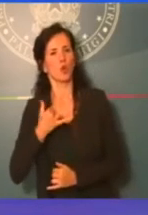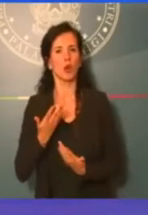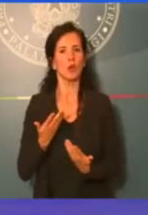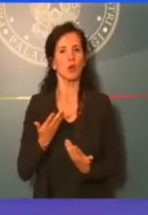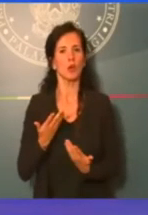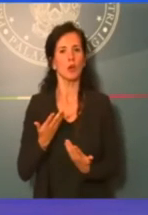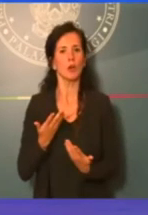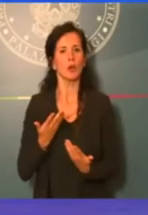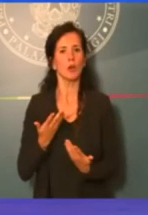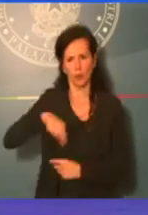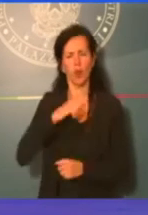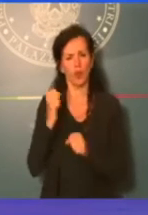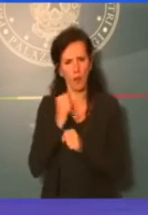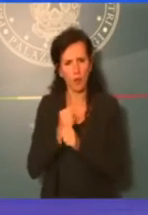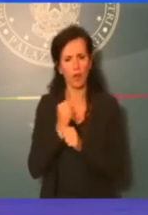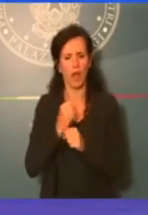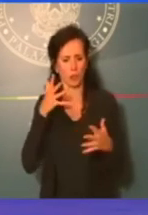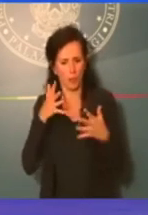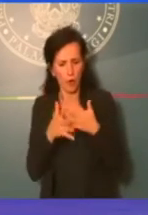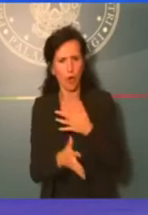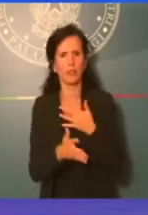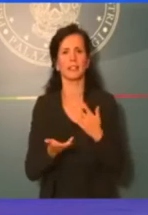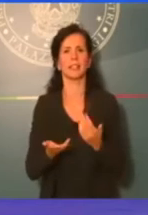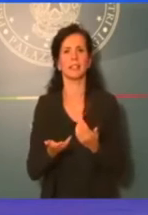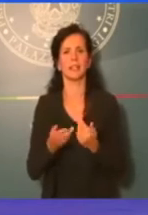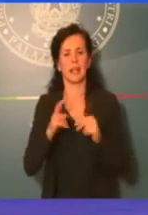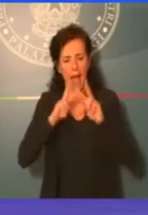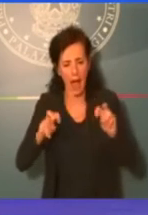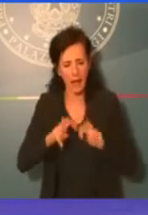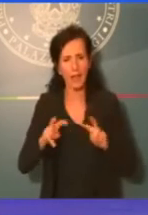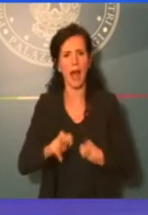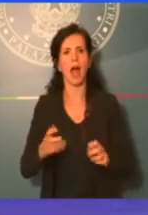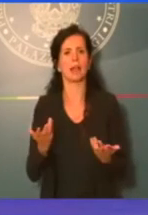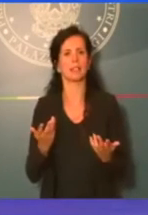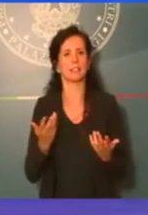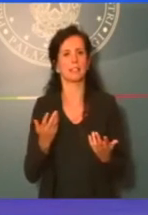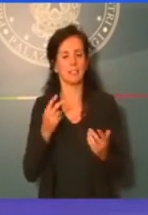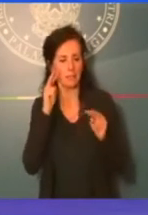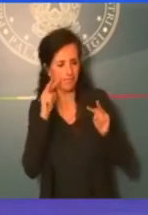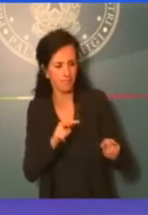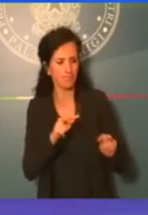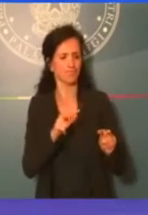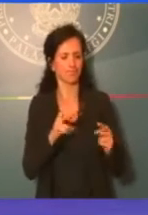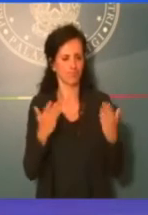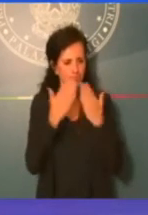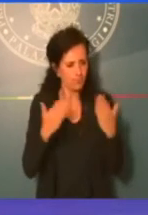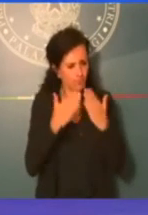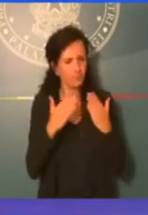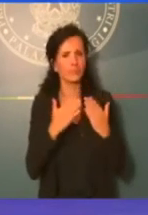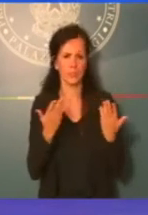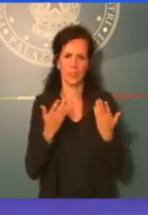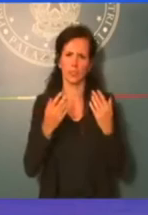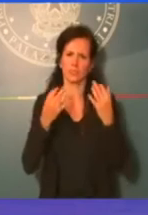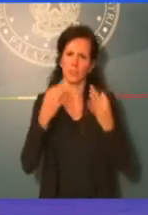abbiamo dovuto approfondire, abbiamo dovuto fare analisi, verificare e lo vedrete poi con calma